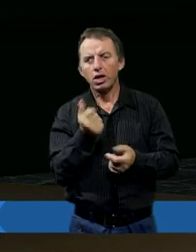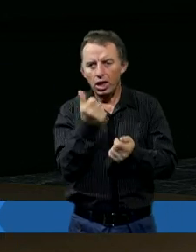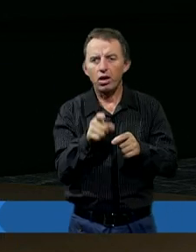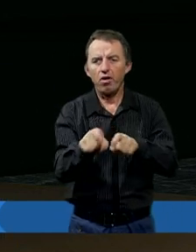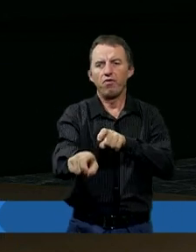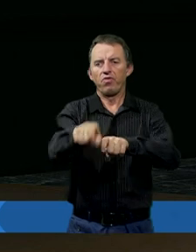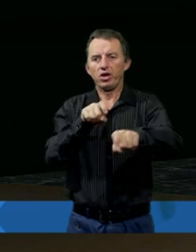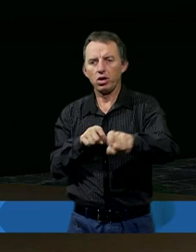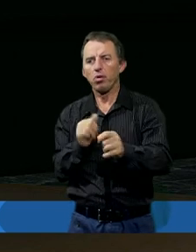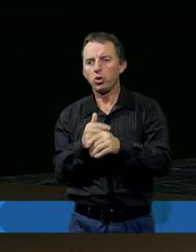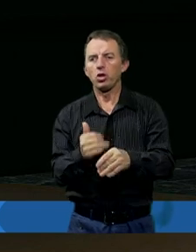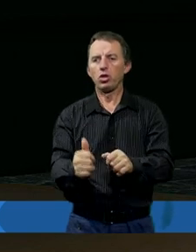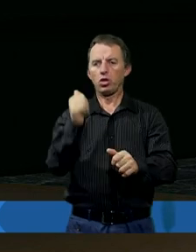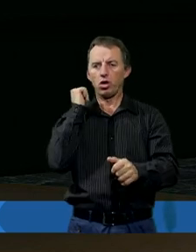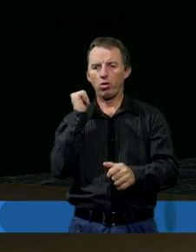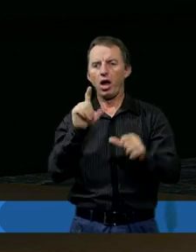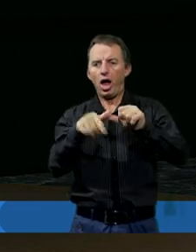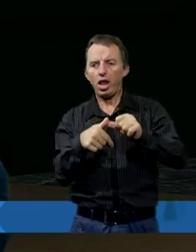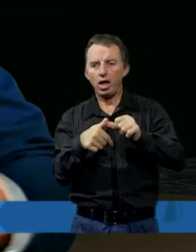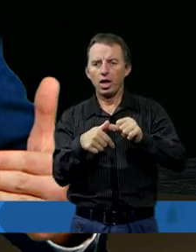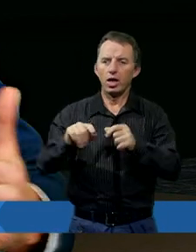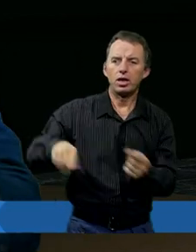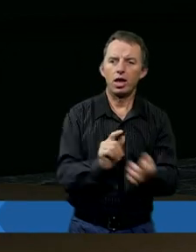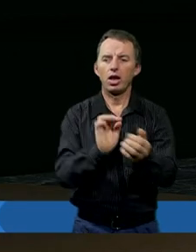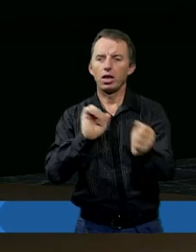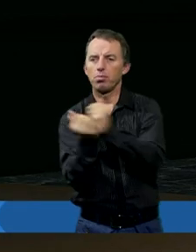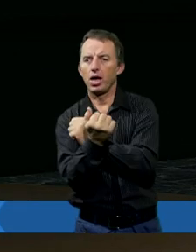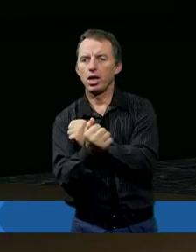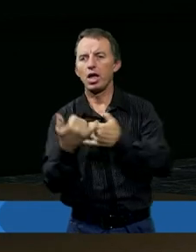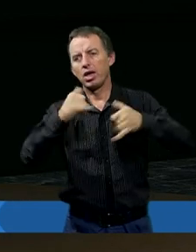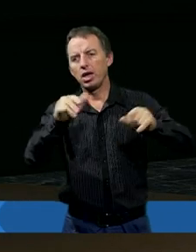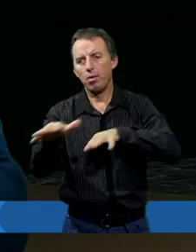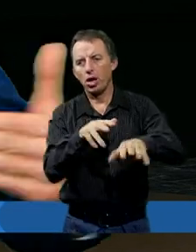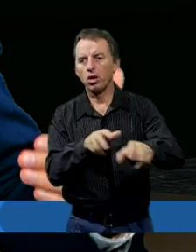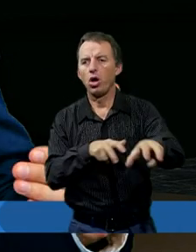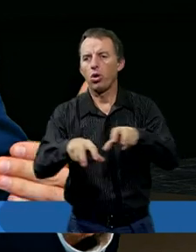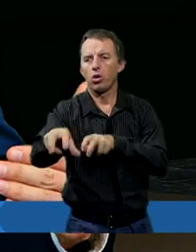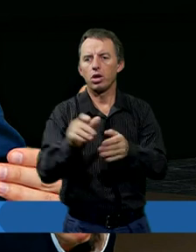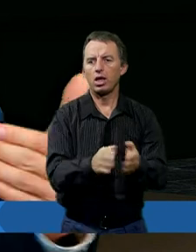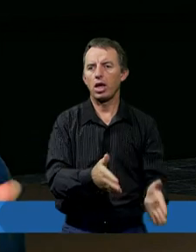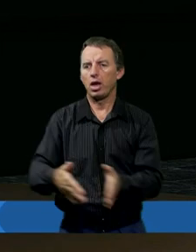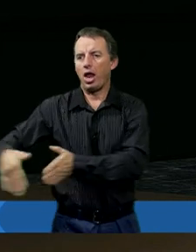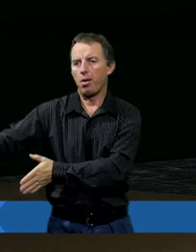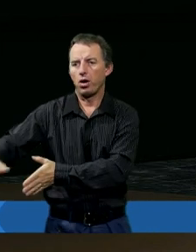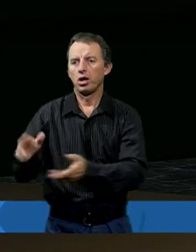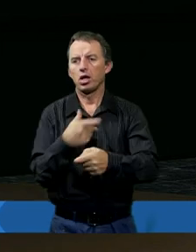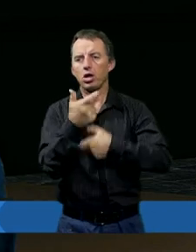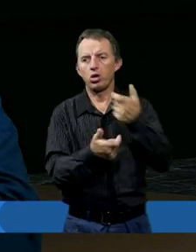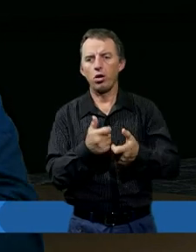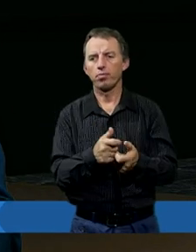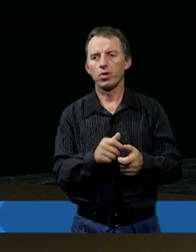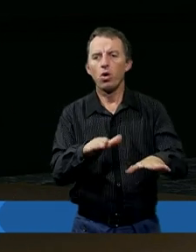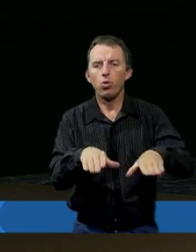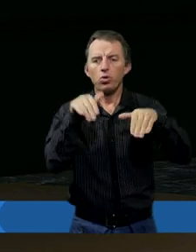wycofywać, nie pójdę do tyłu, ale zmienię trajektorię mojego ruchu, zajdę na bok. I kiedy to zrobiłem,